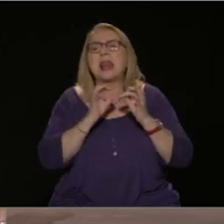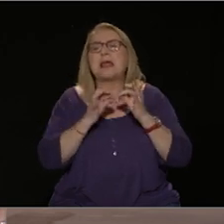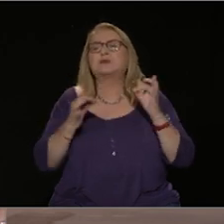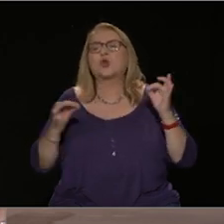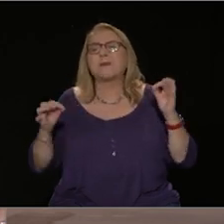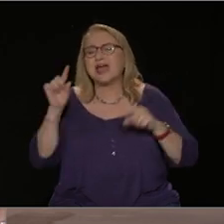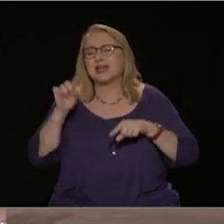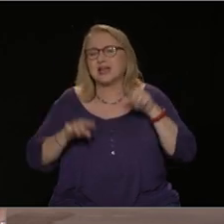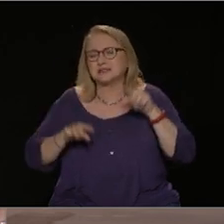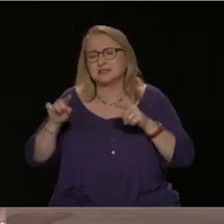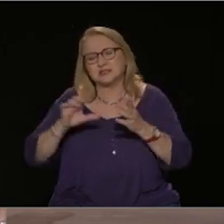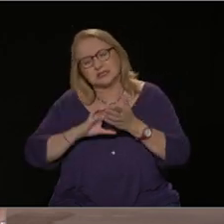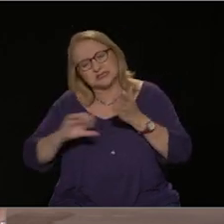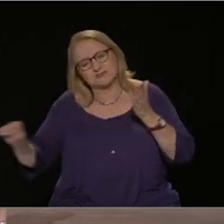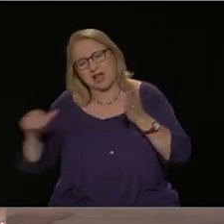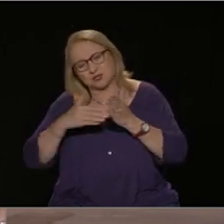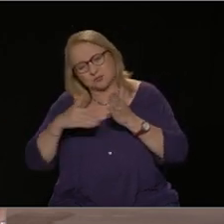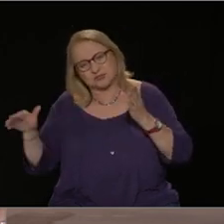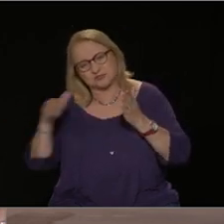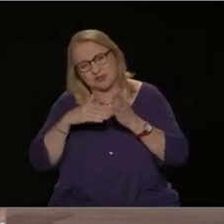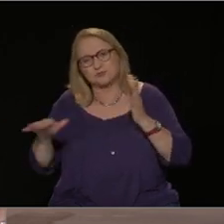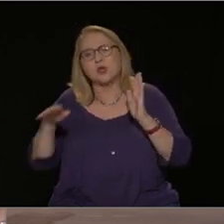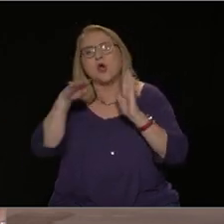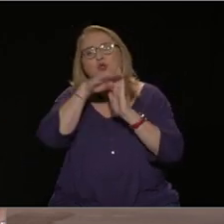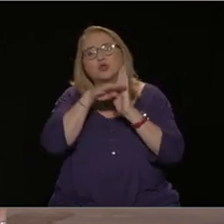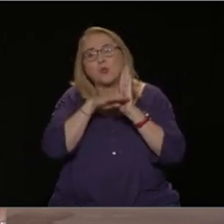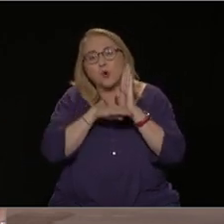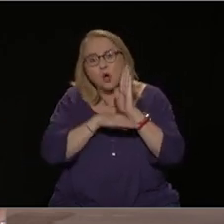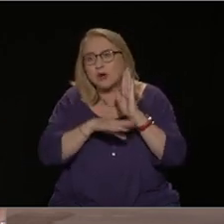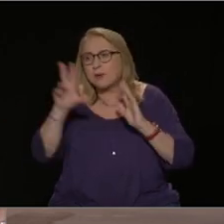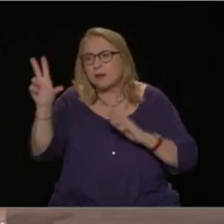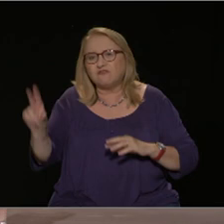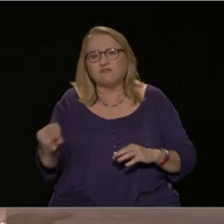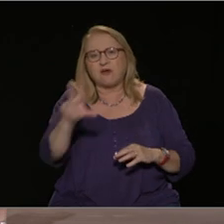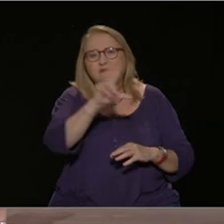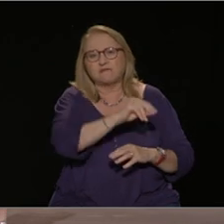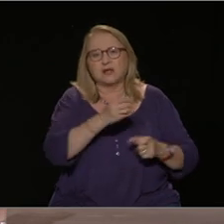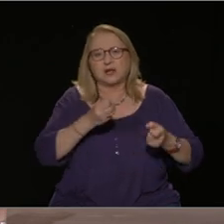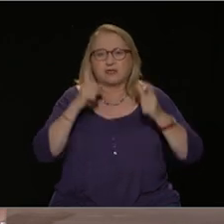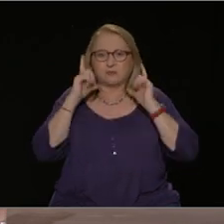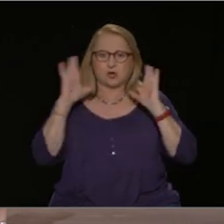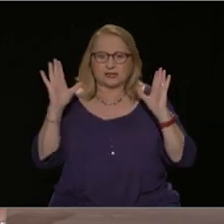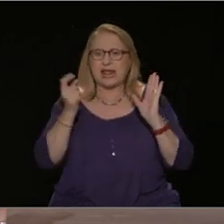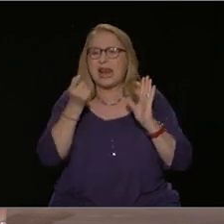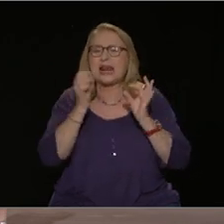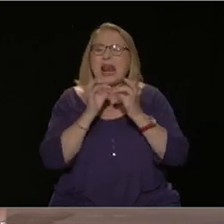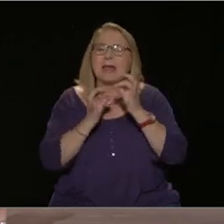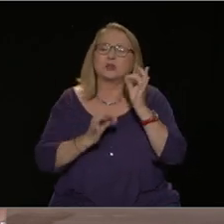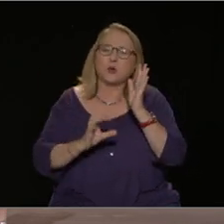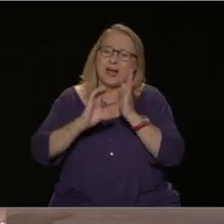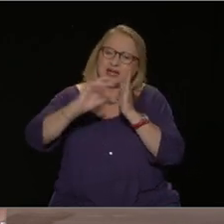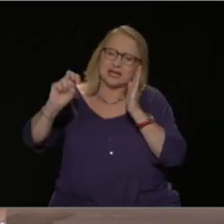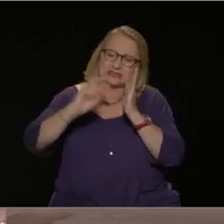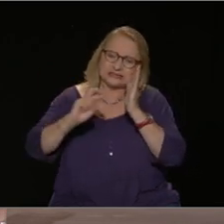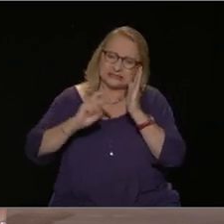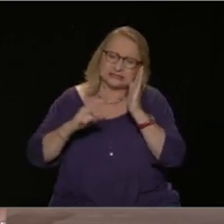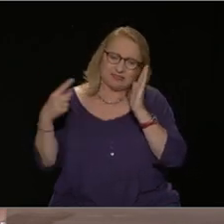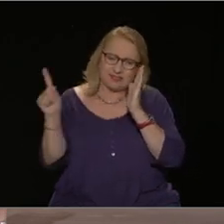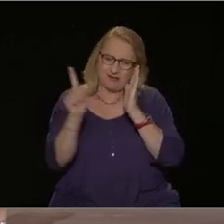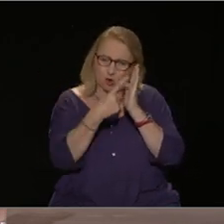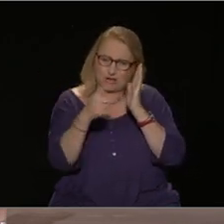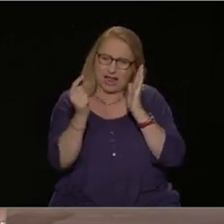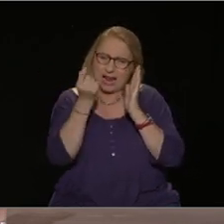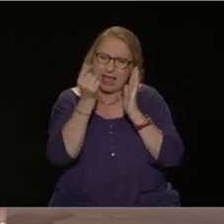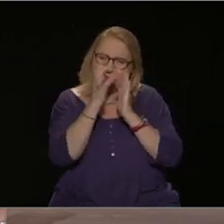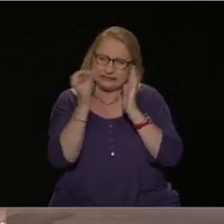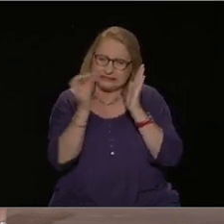έχουν ακριβώς το ίδιο πρόγραμμα και την ίδια στρατηγική με τη Νέα Δημοκρατία. Δηλαδή αυτή την πίστη στην ελεύθερη